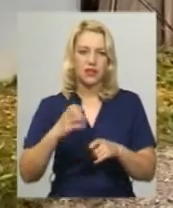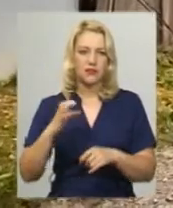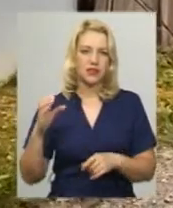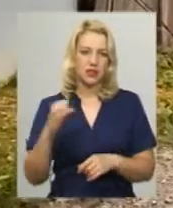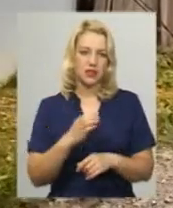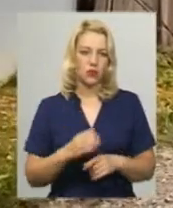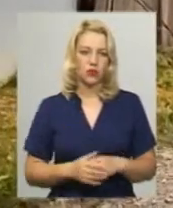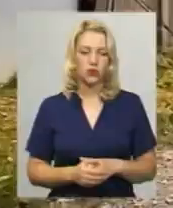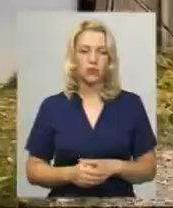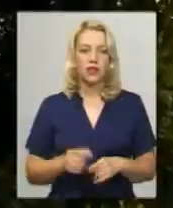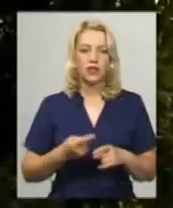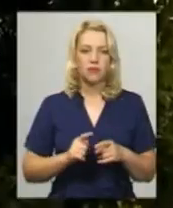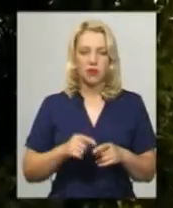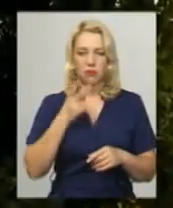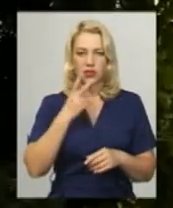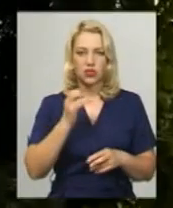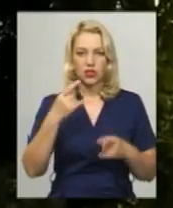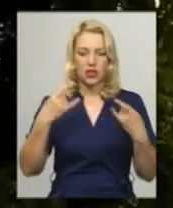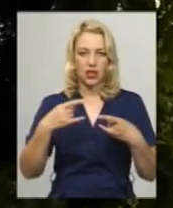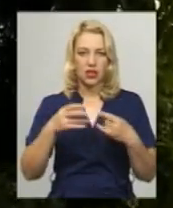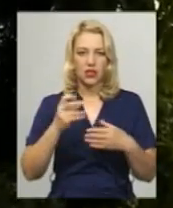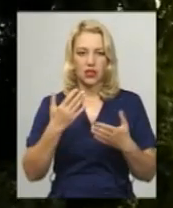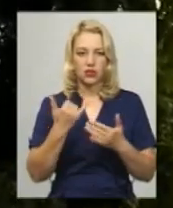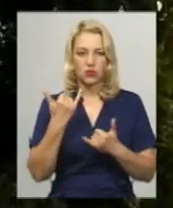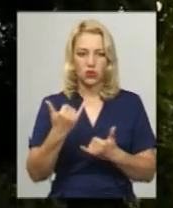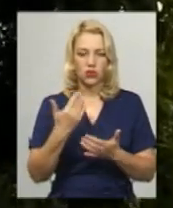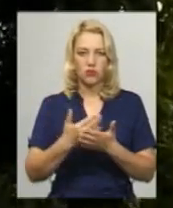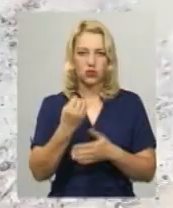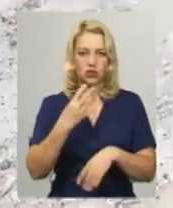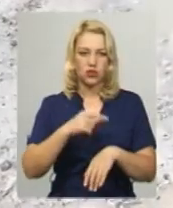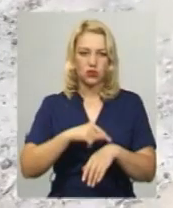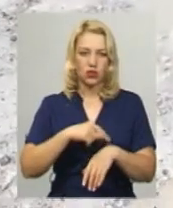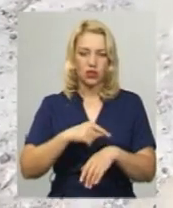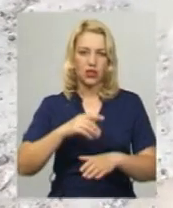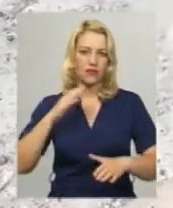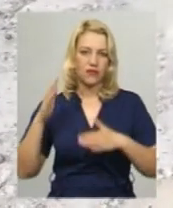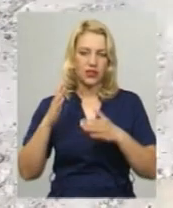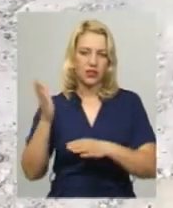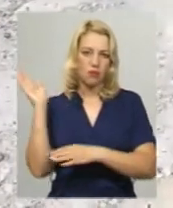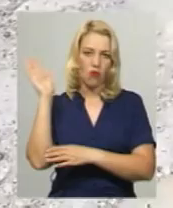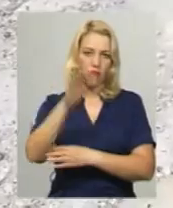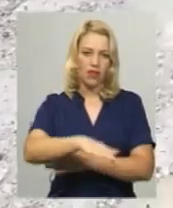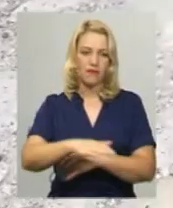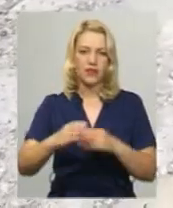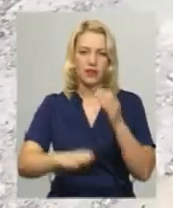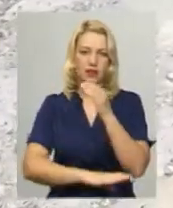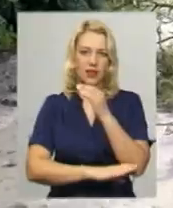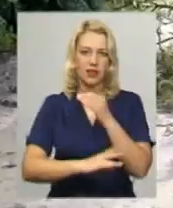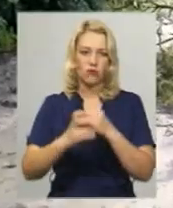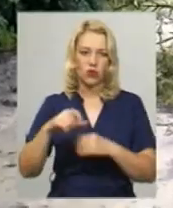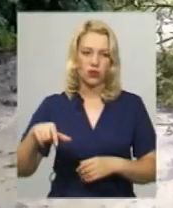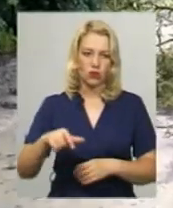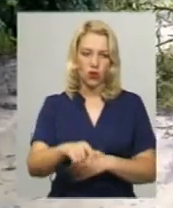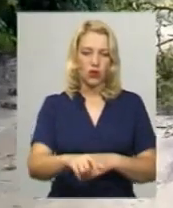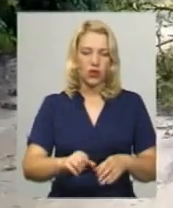Вороновський. На цих кадрах ви бачите, як сьогодні, близько 14-ї години, шквальний вітер повалив дерево на проїжджу частину та